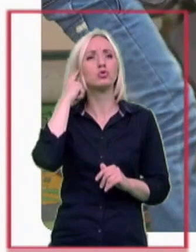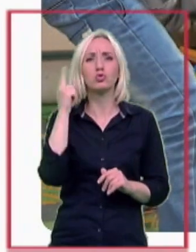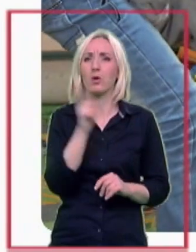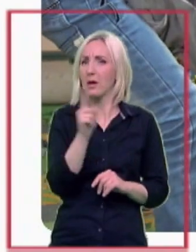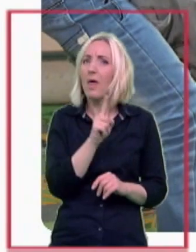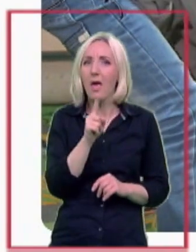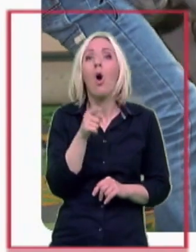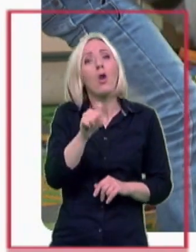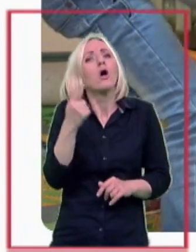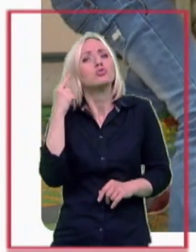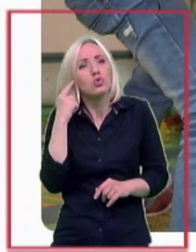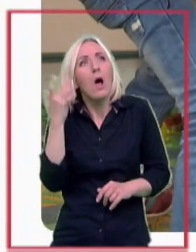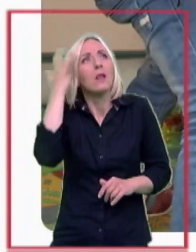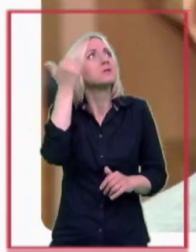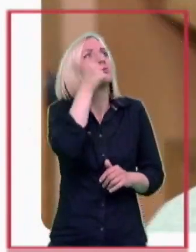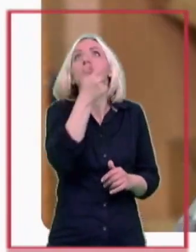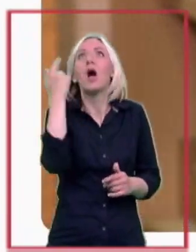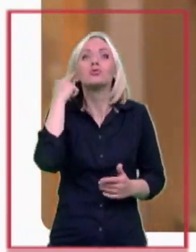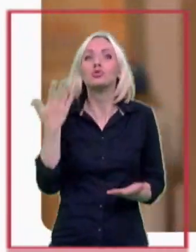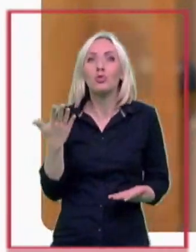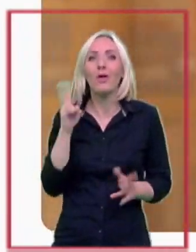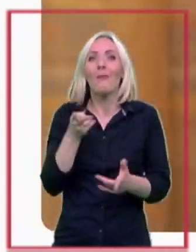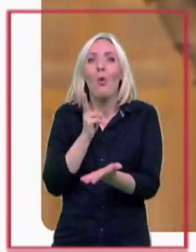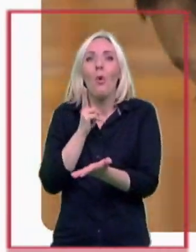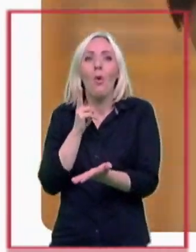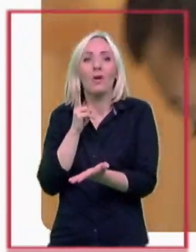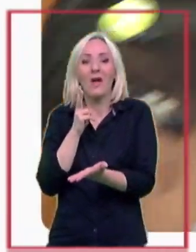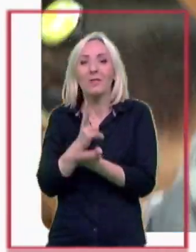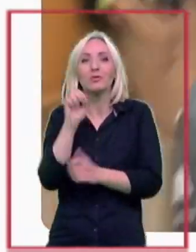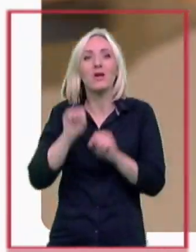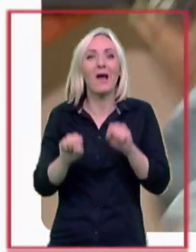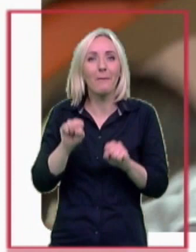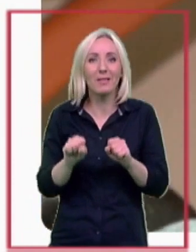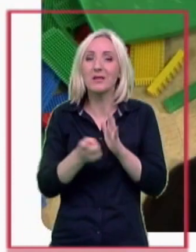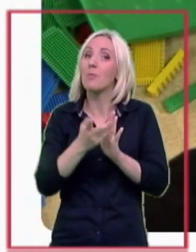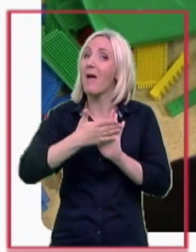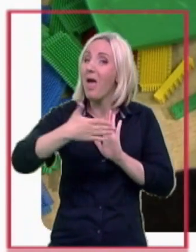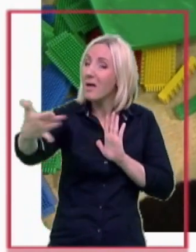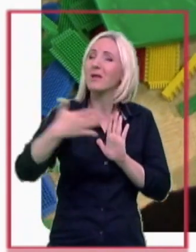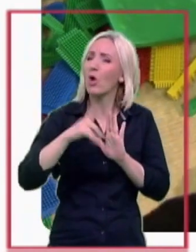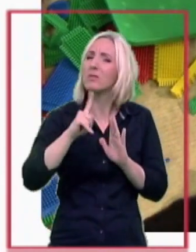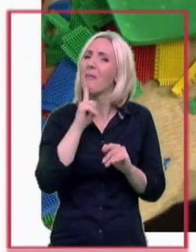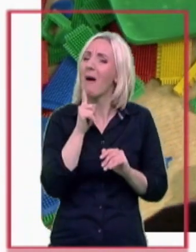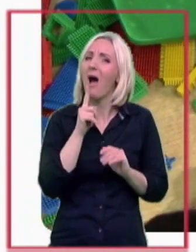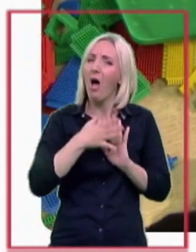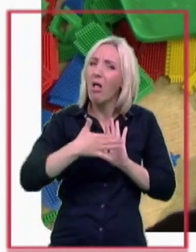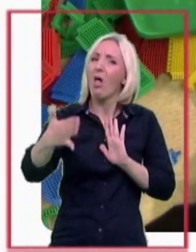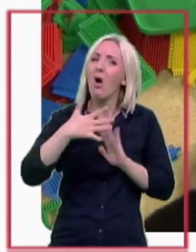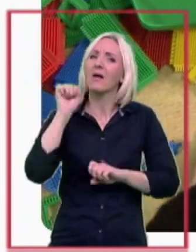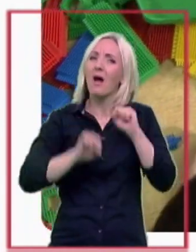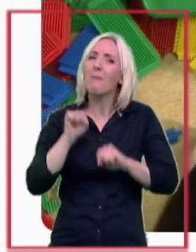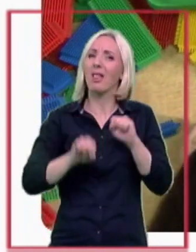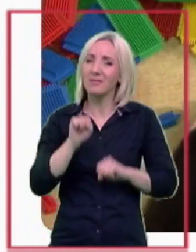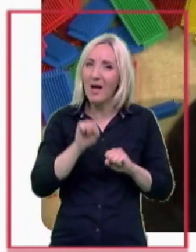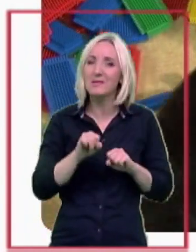čuje, ali ne zna šta čuje. Znači ono mora da prođe neki period rehabilitacije koji nije mali, da bi naučilo, da bi shvatilo šta čuje,